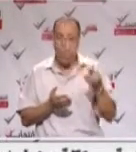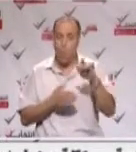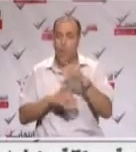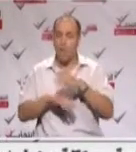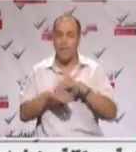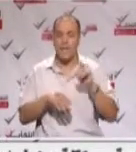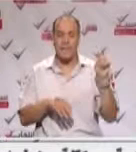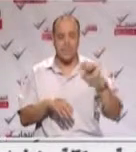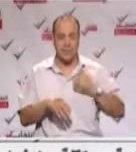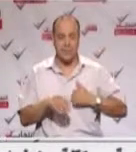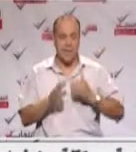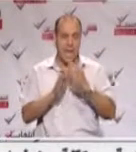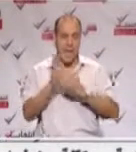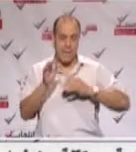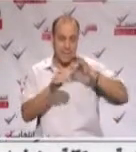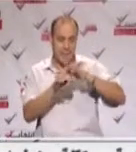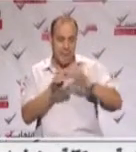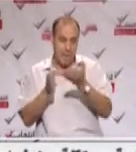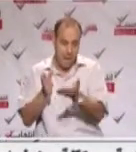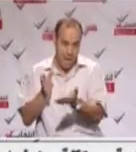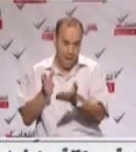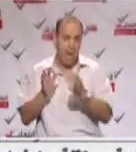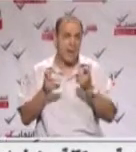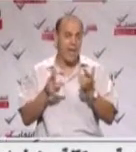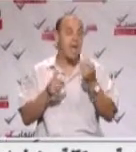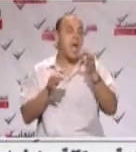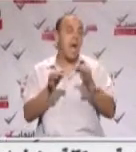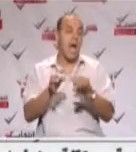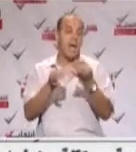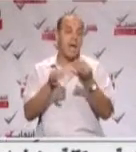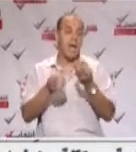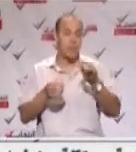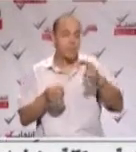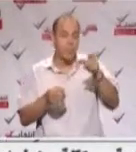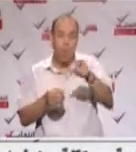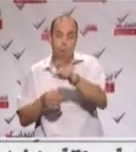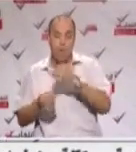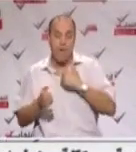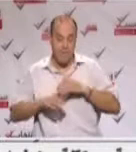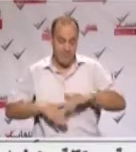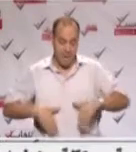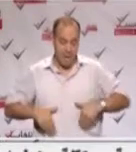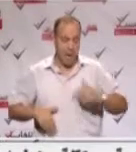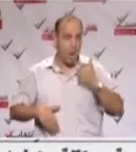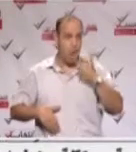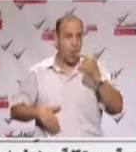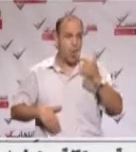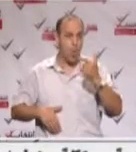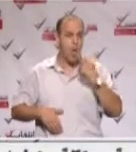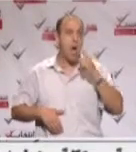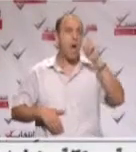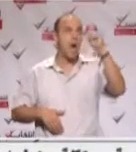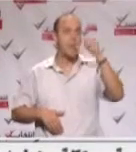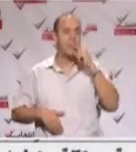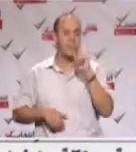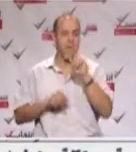وليد الزغوين لانتخاب القائمة المستقلة الأمل لأنها هي الحل وتنوب النس الكل وأخيرا أختم بما جاء في صورة الرعد